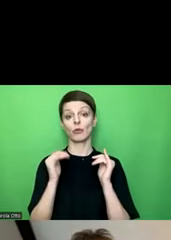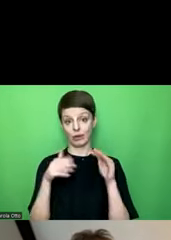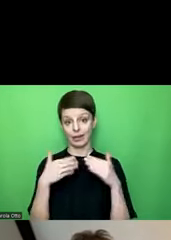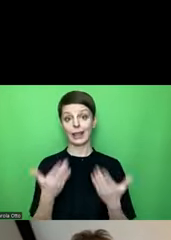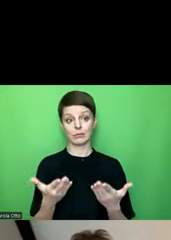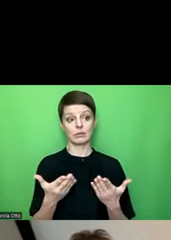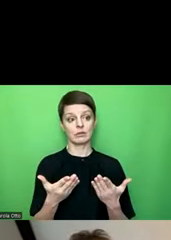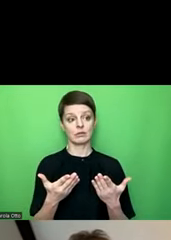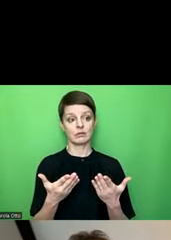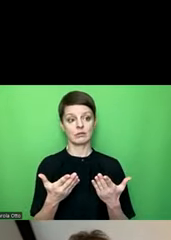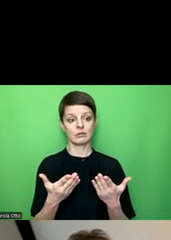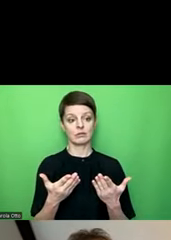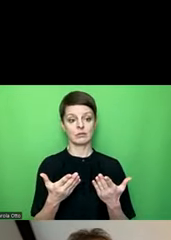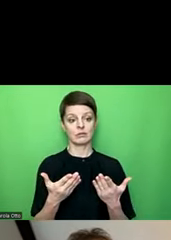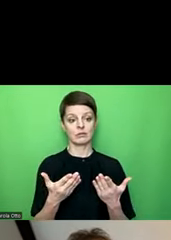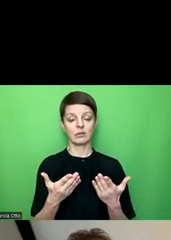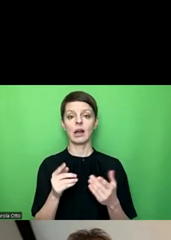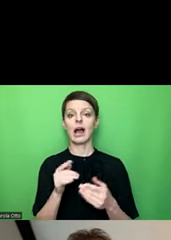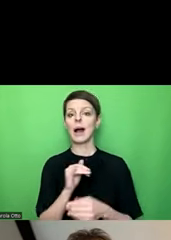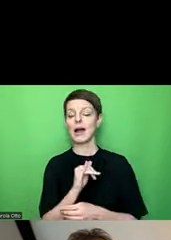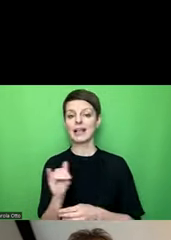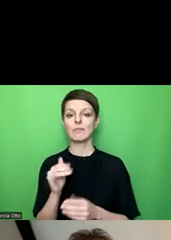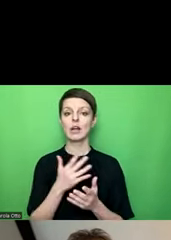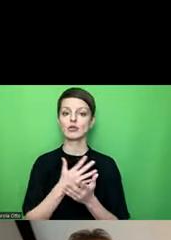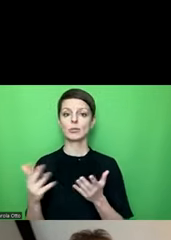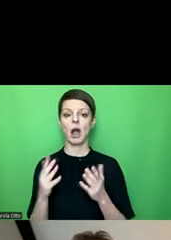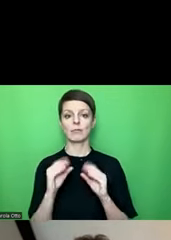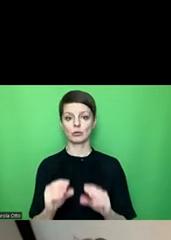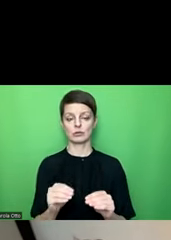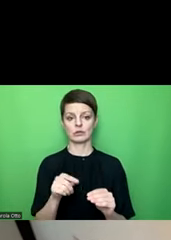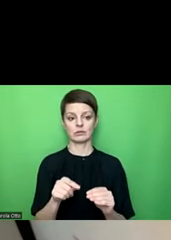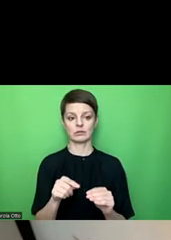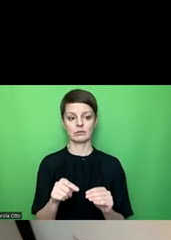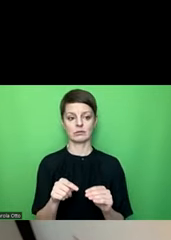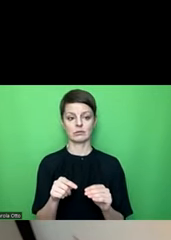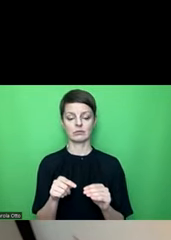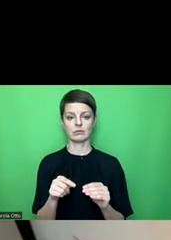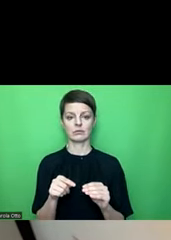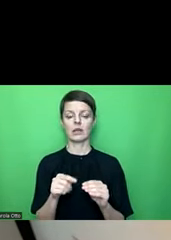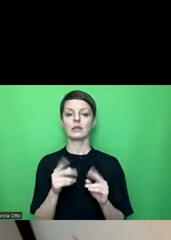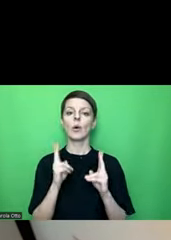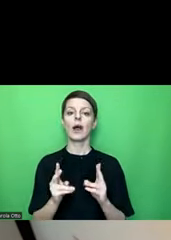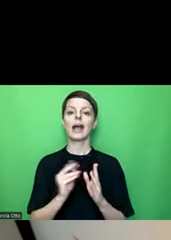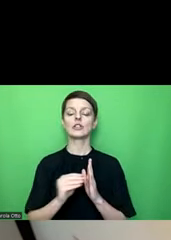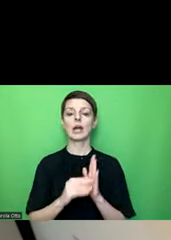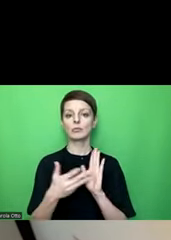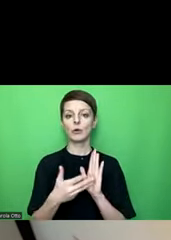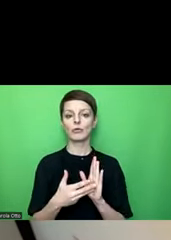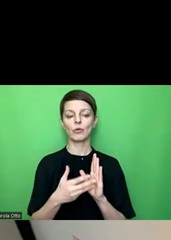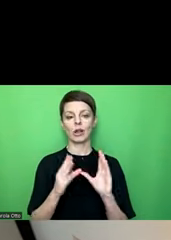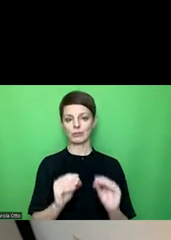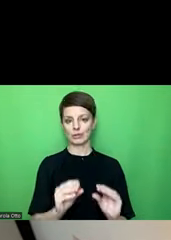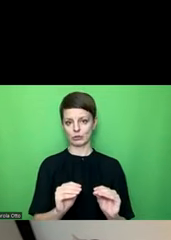überprüfen, aber die wird immer die Sprache verwenden. Ja, das ist jetzt gerade ein anderer Fall. Die Rechtschreibprüfung verwendet immer die